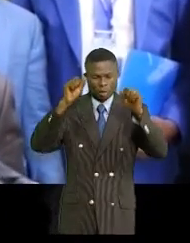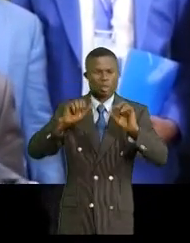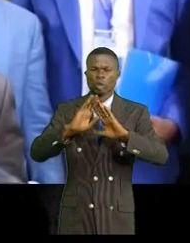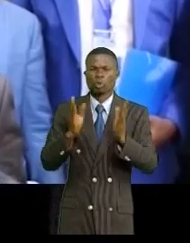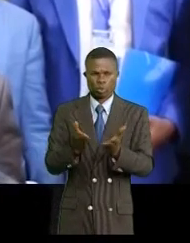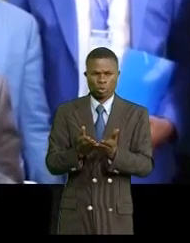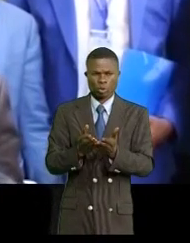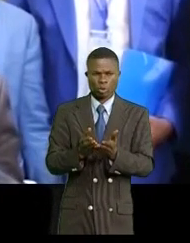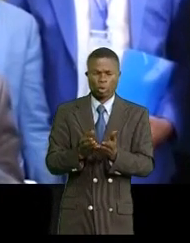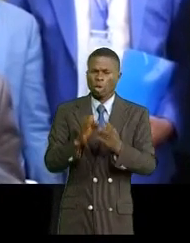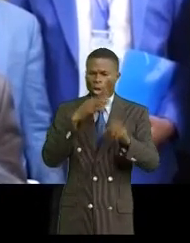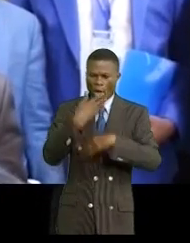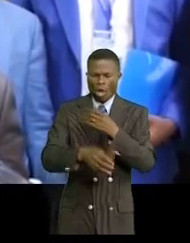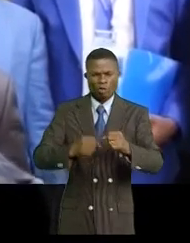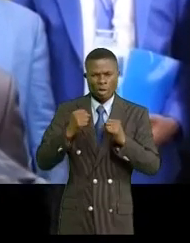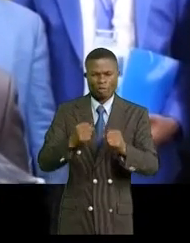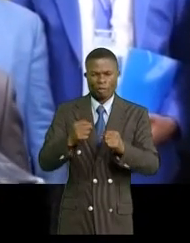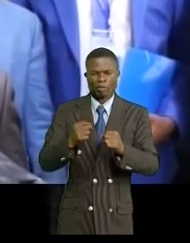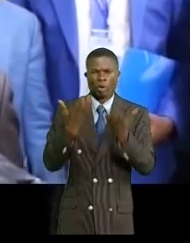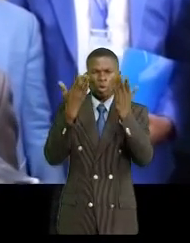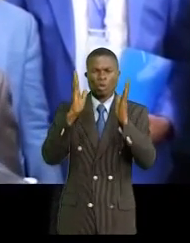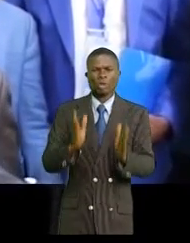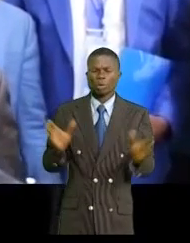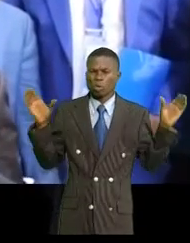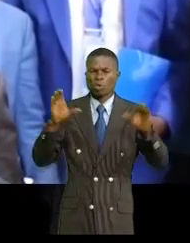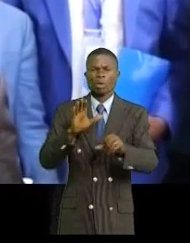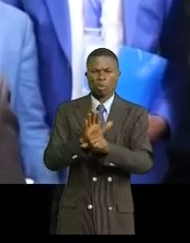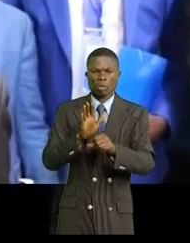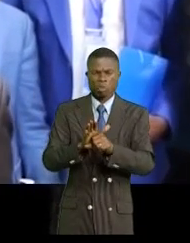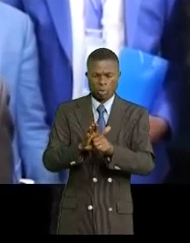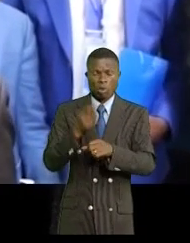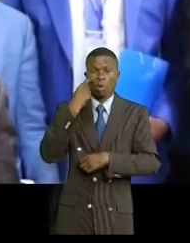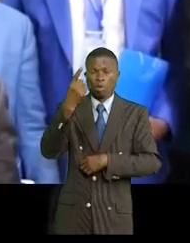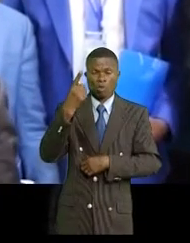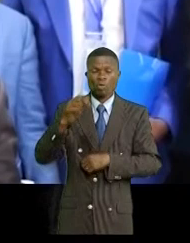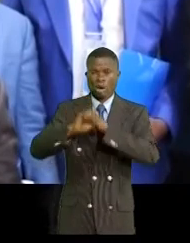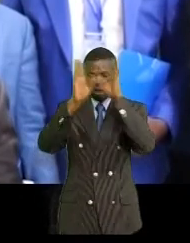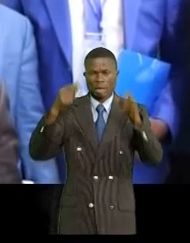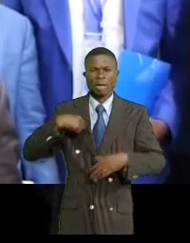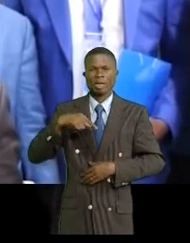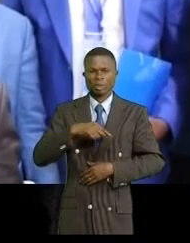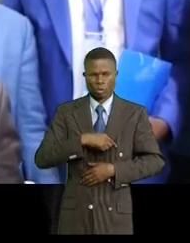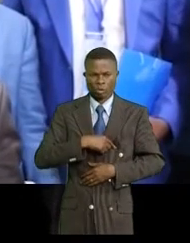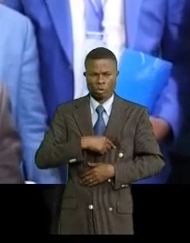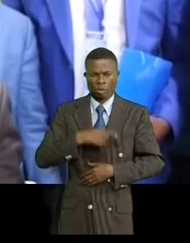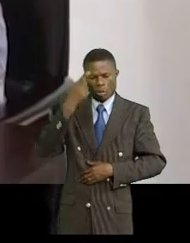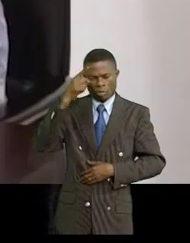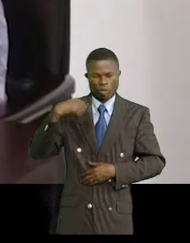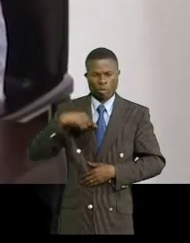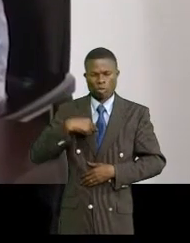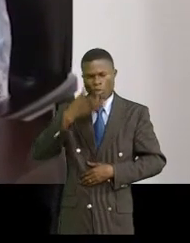Je crois que nous allons mobiliser le plus possible d'étudiants pour que nous soyons prévisibles d'être président, comment on ne pas être prêt.